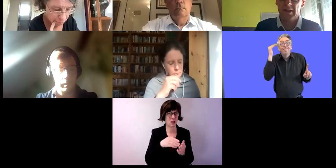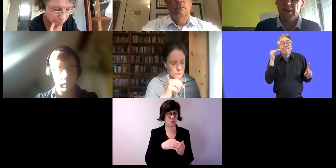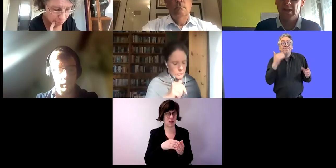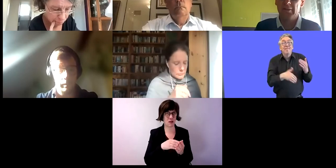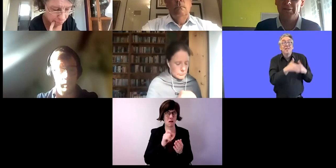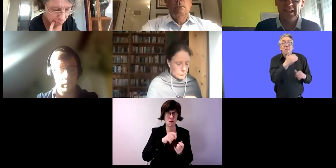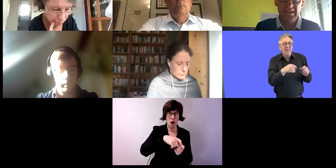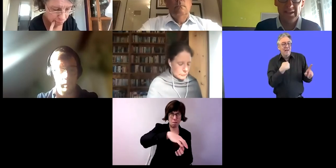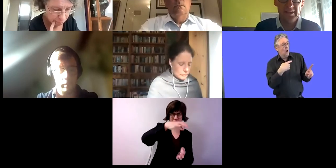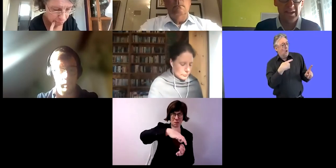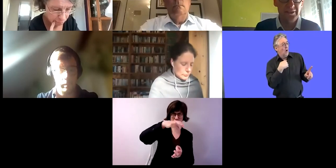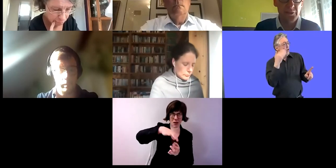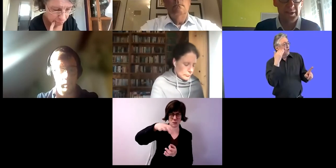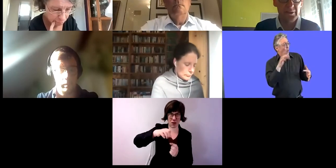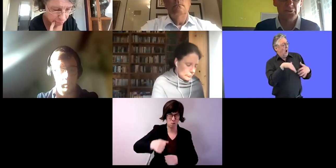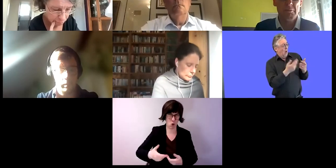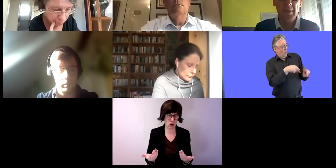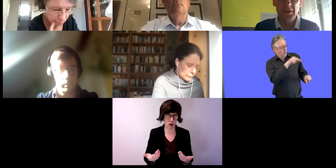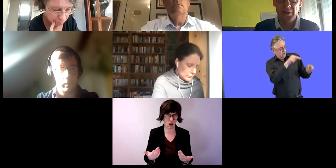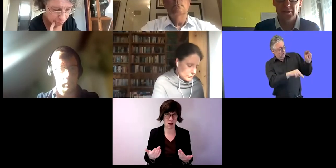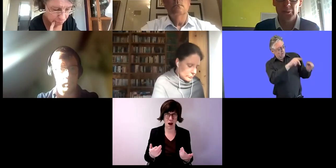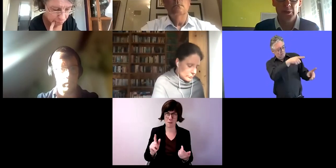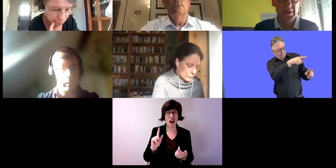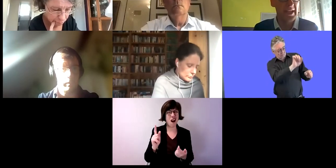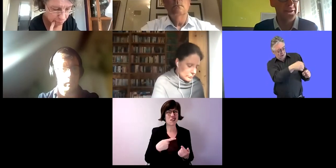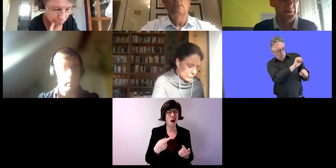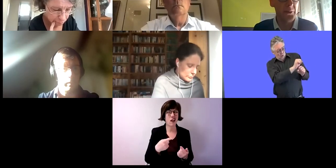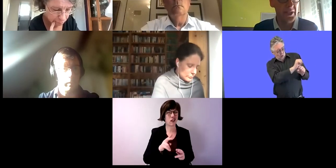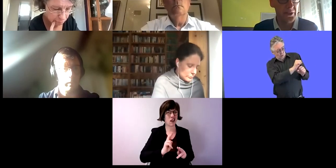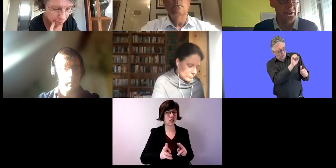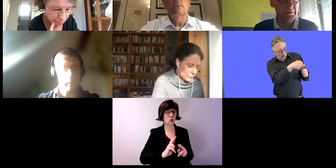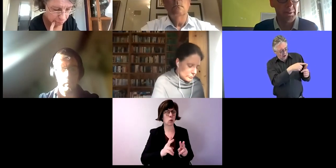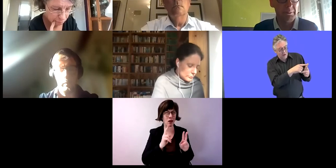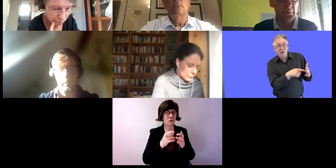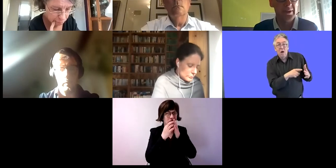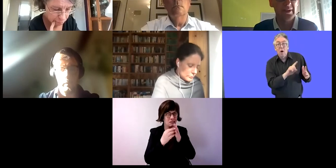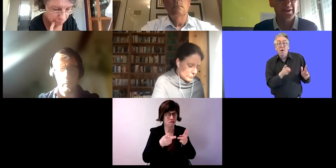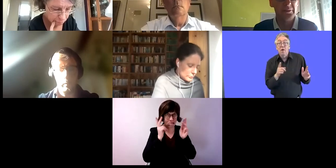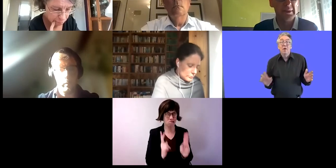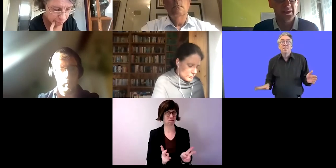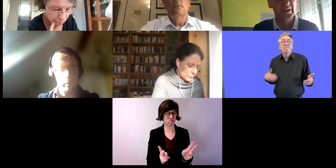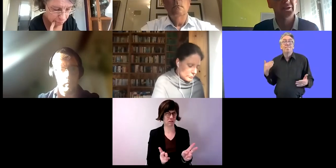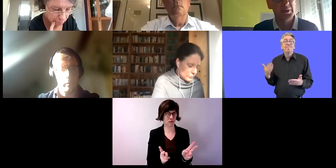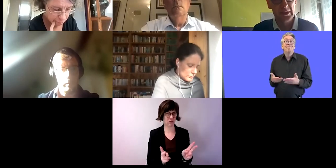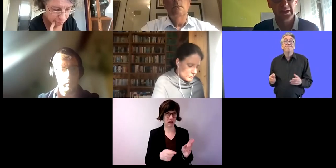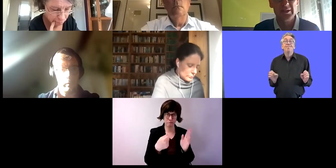messen kann, dass es aber kein validiertes Instrument gibt, um die Arbeitsziele